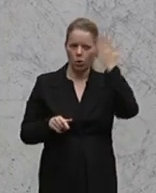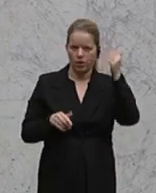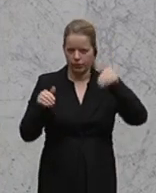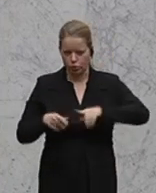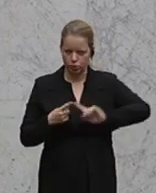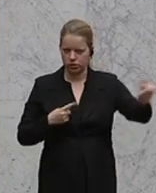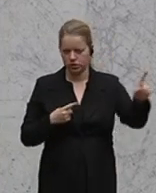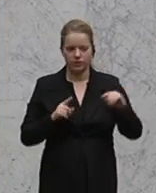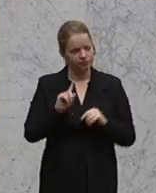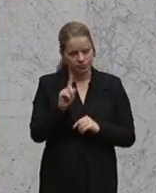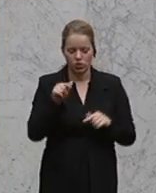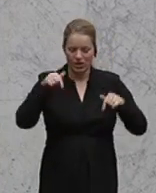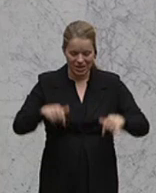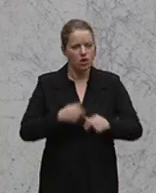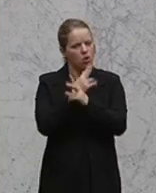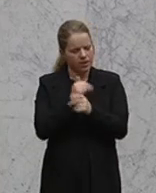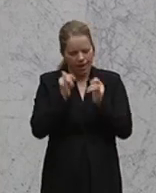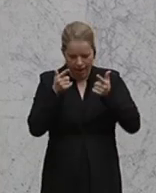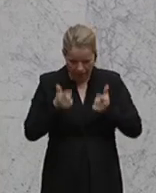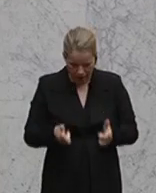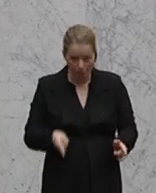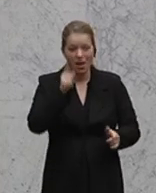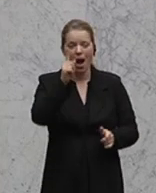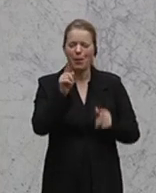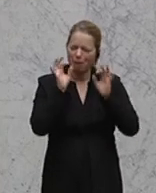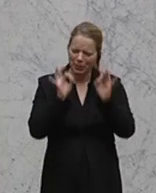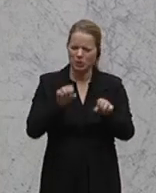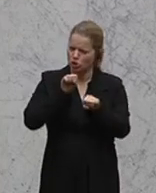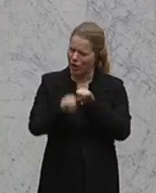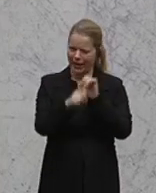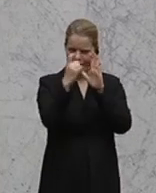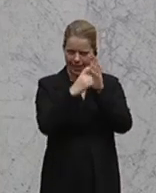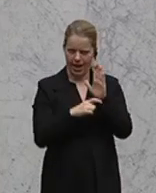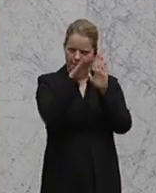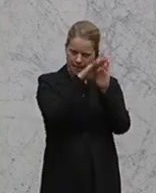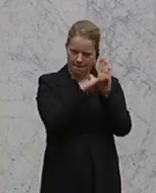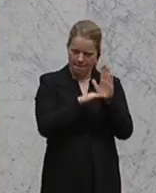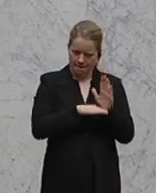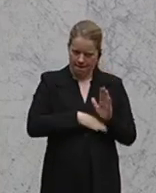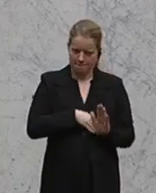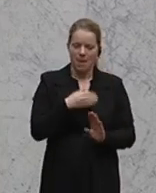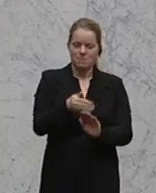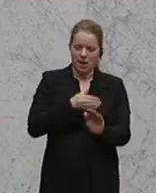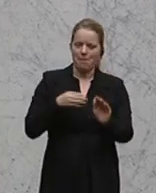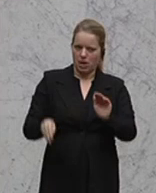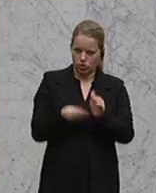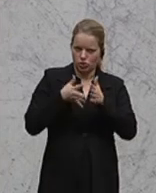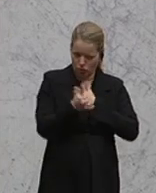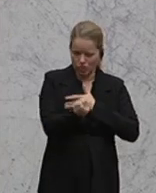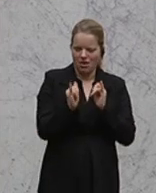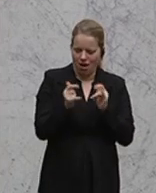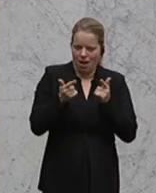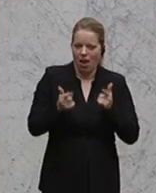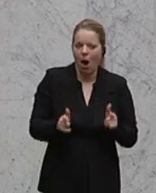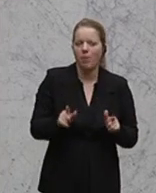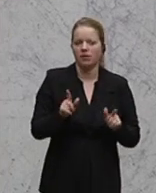sehr, sehr, sehr, sehr strengen Kriterien, bei weiterhin verbotener Präimplantationsdiagnostik zugelassen, außer in einigen sehr schwerwiegenden